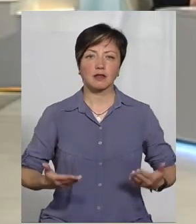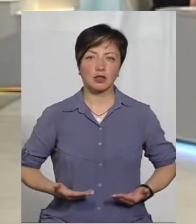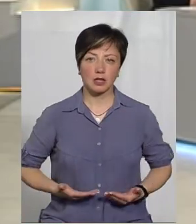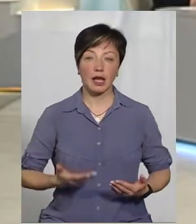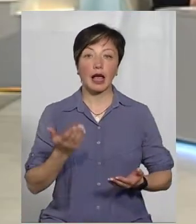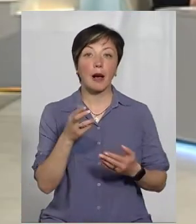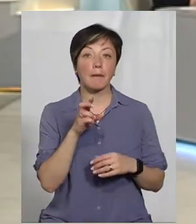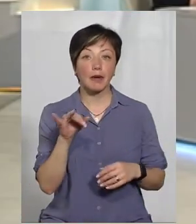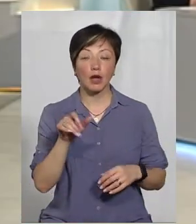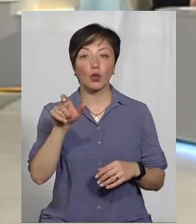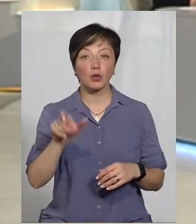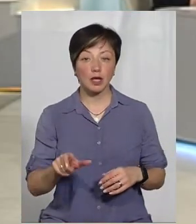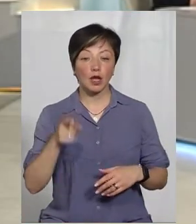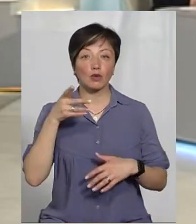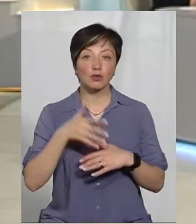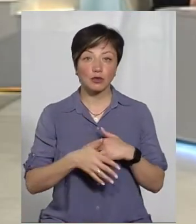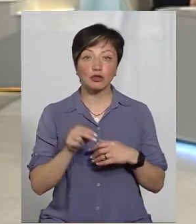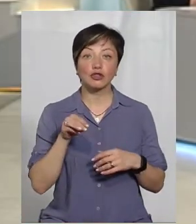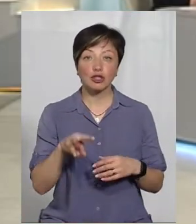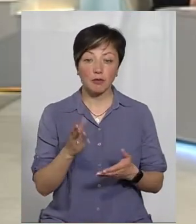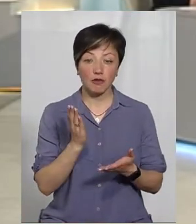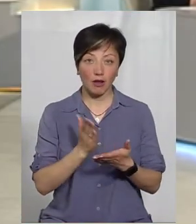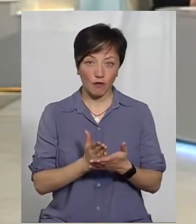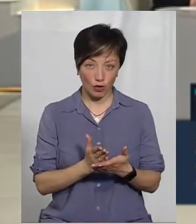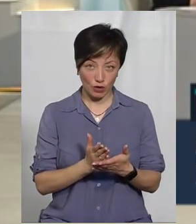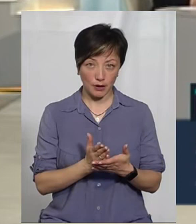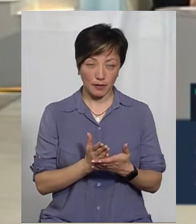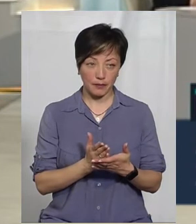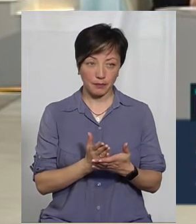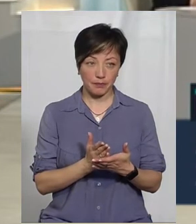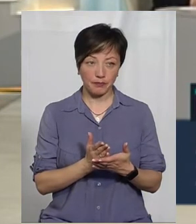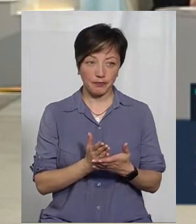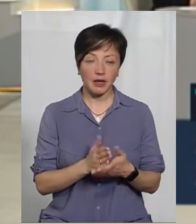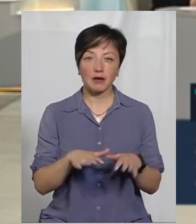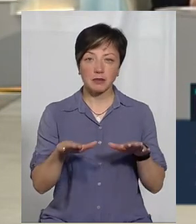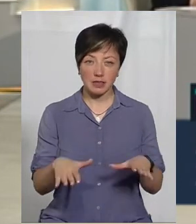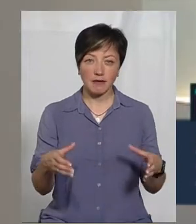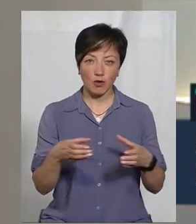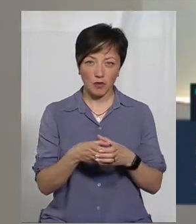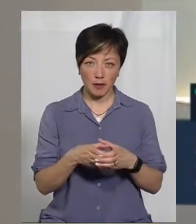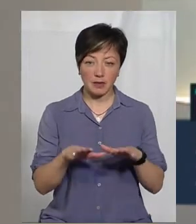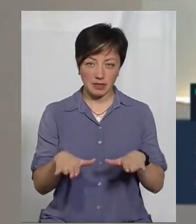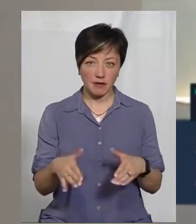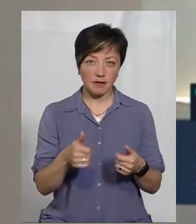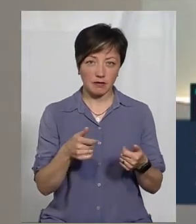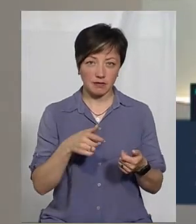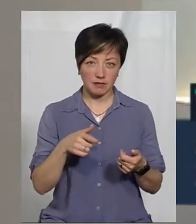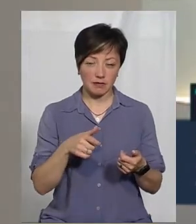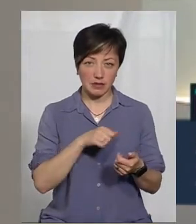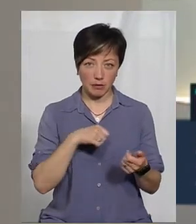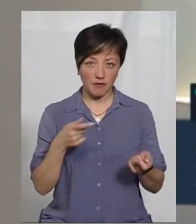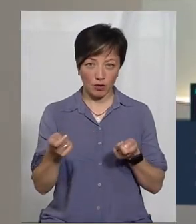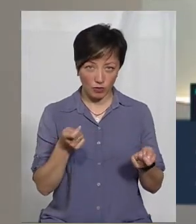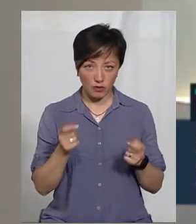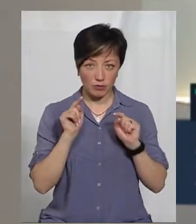Якщо б людина розуміла, чим вона володіє. От саме місцева громада, органи місцевого самоврядування мали би